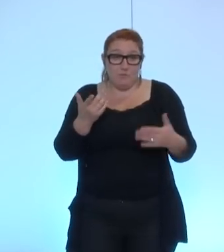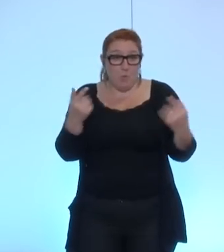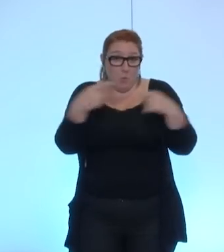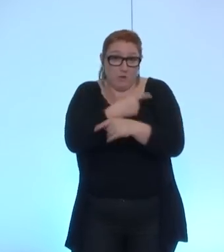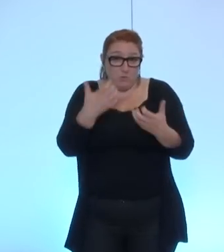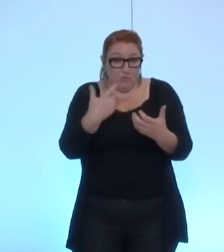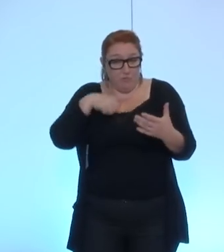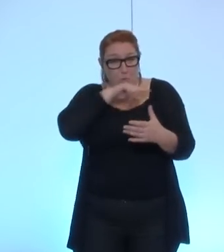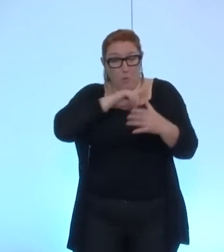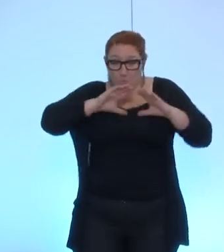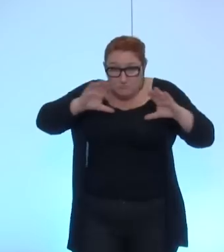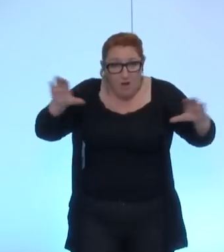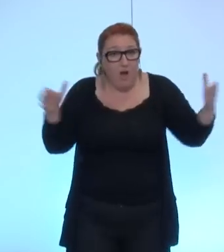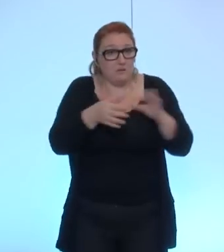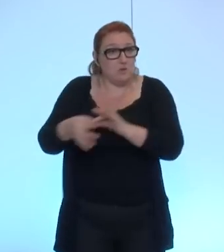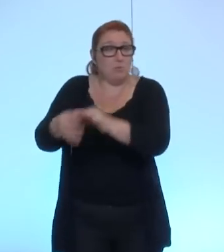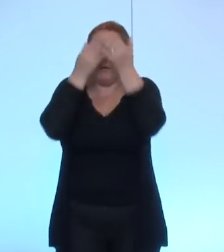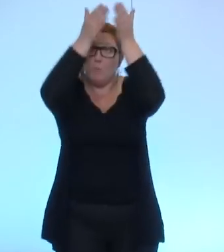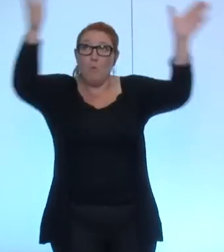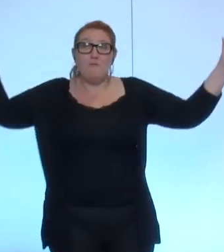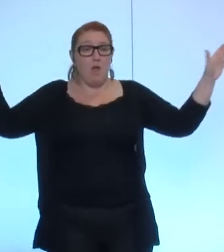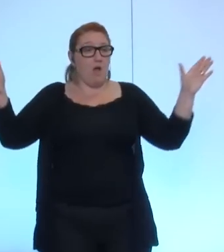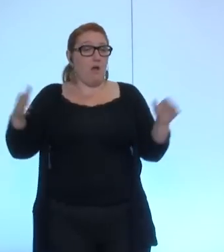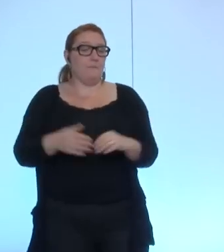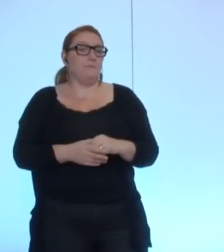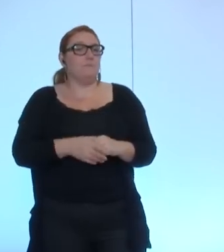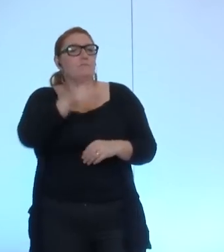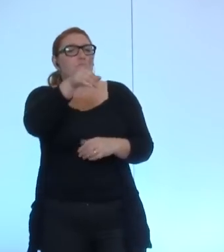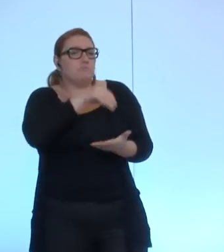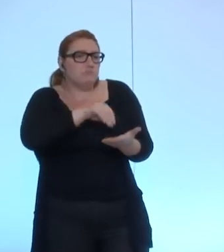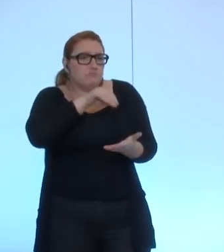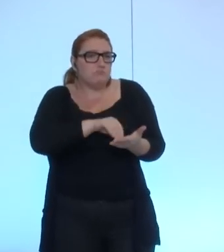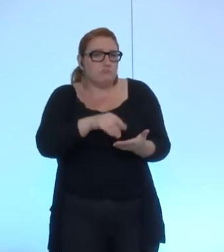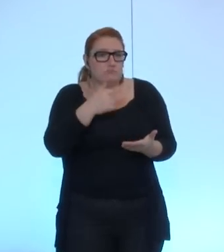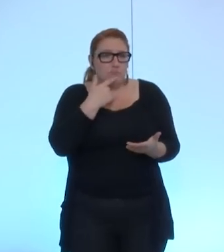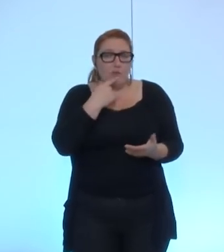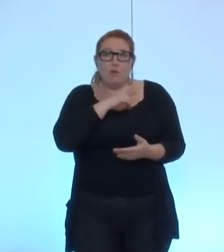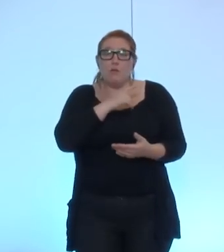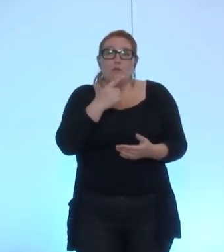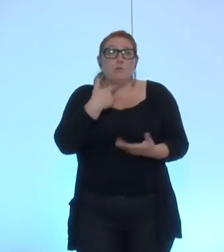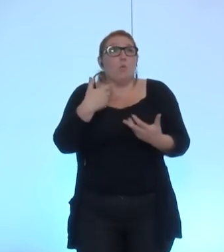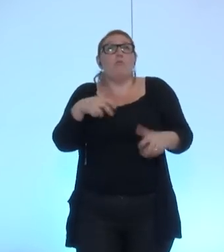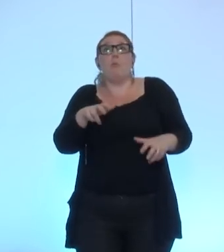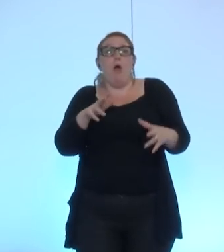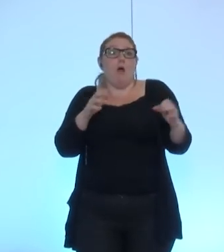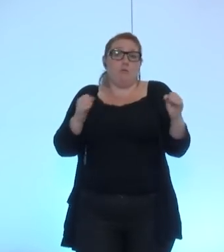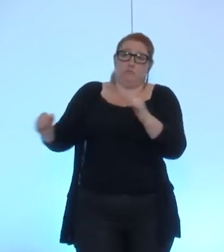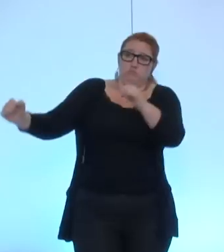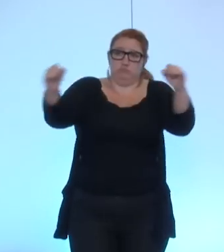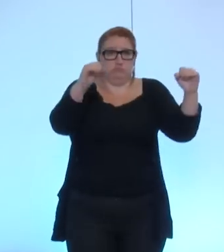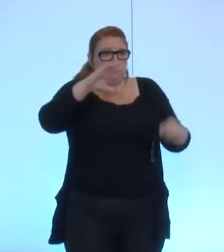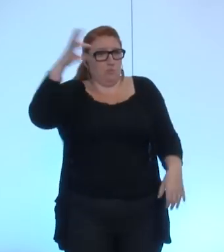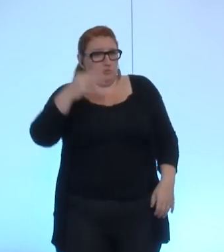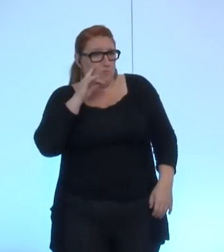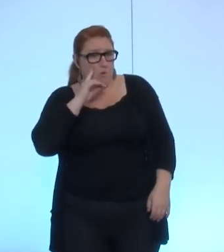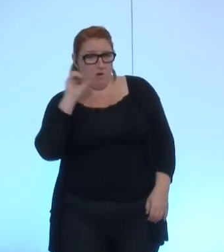rassembler de façon le plus large possible sans pour autant comme vous l'écrivez garantir un consensus le plus large puisque ça reste la souveraineté du conseil